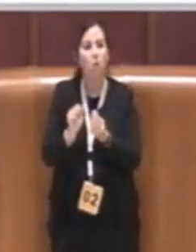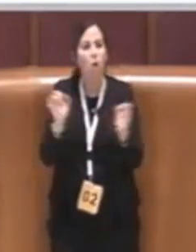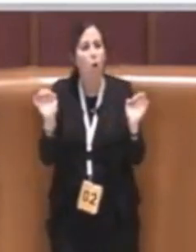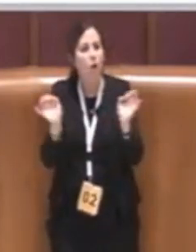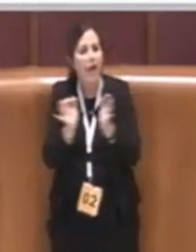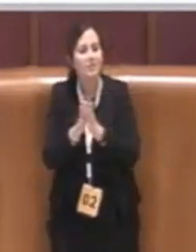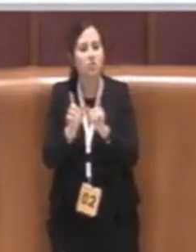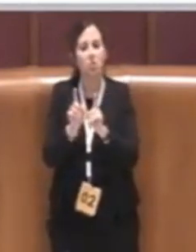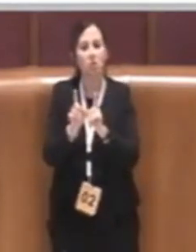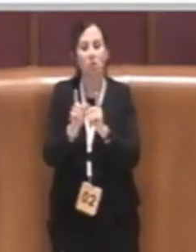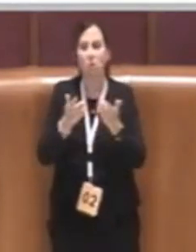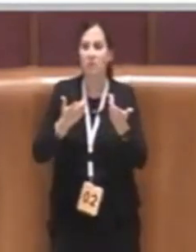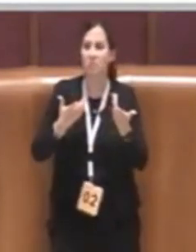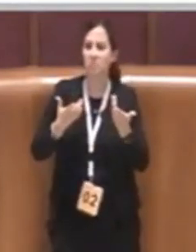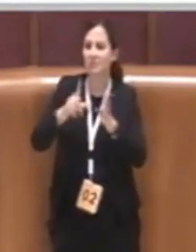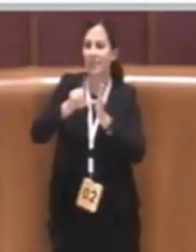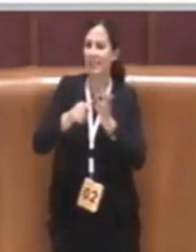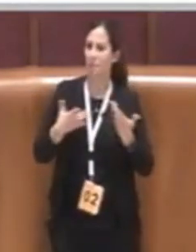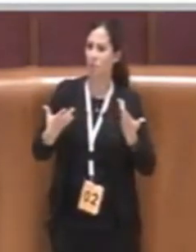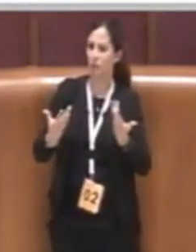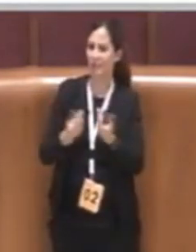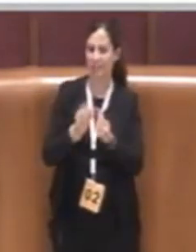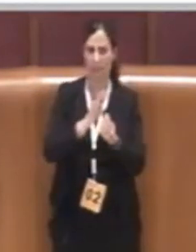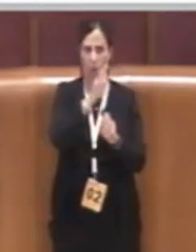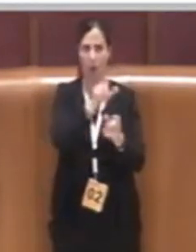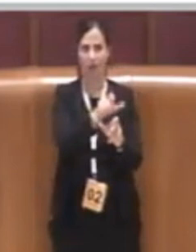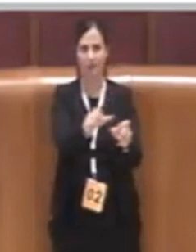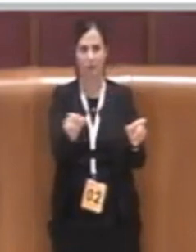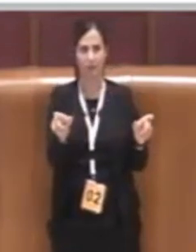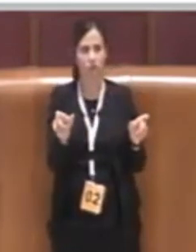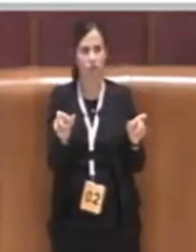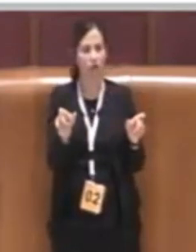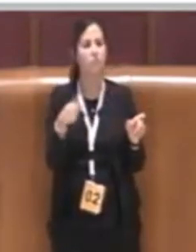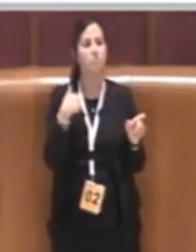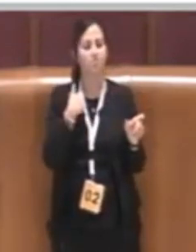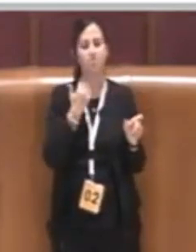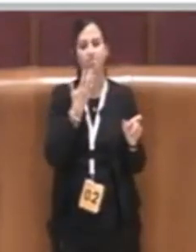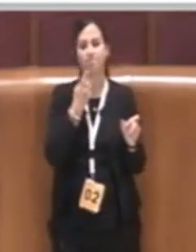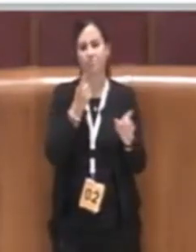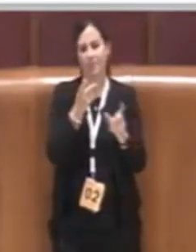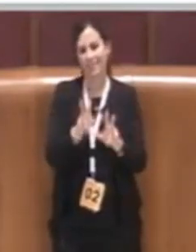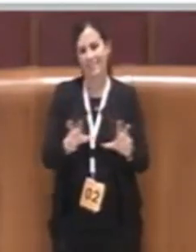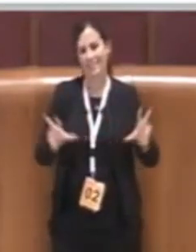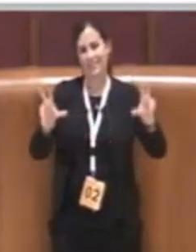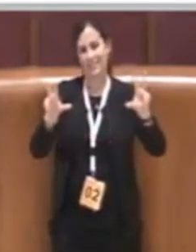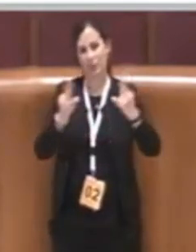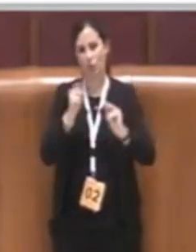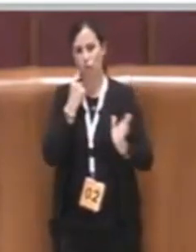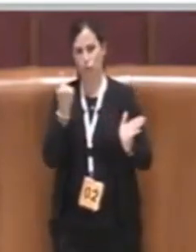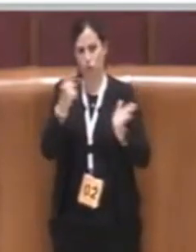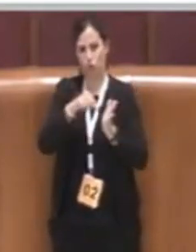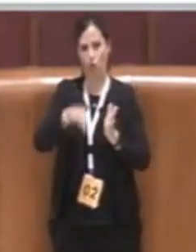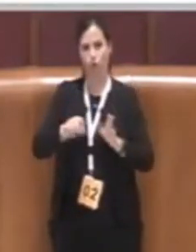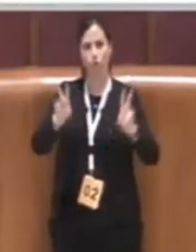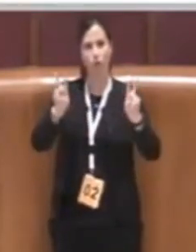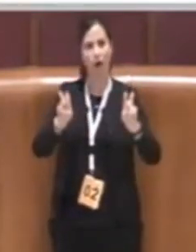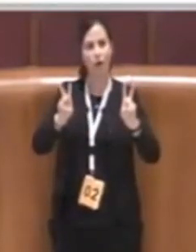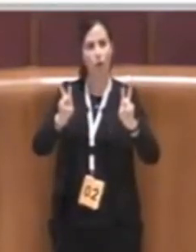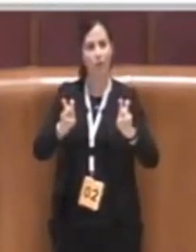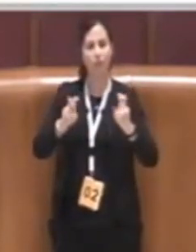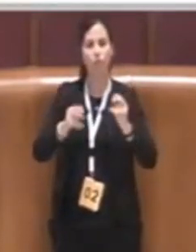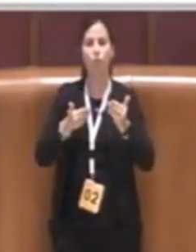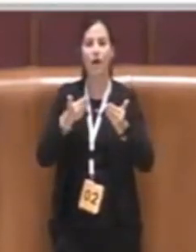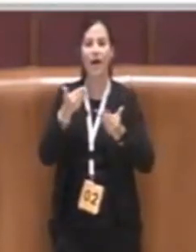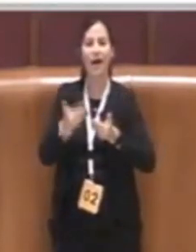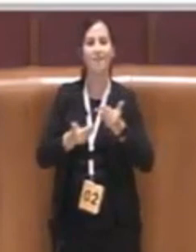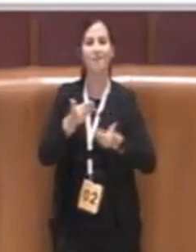e ritornerò poi su alcuni di questi punti che ho brevemente illustrato nel corso dell'illustrazione degli emendamenti